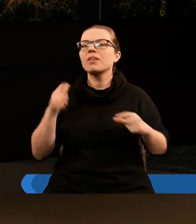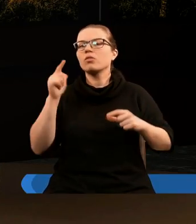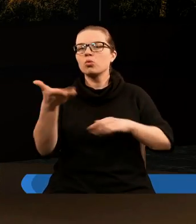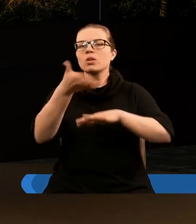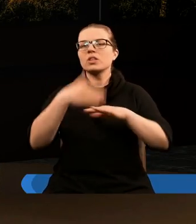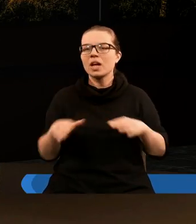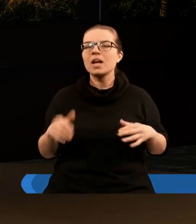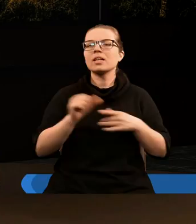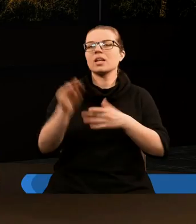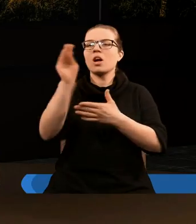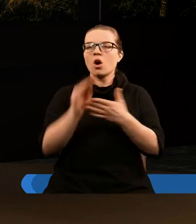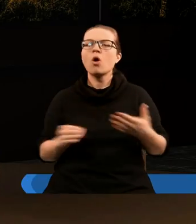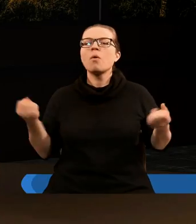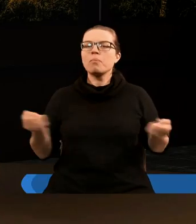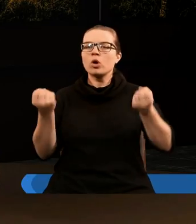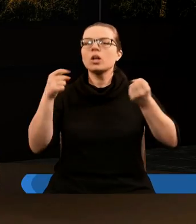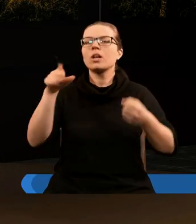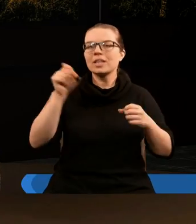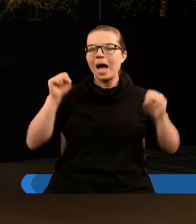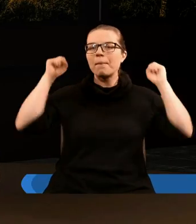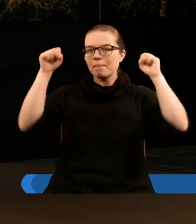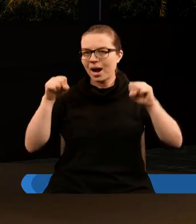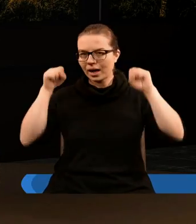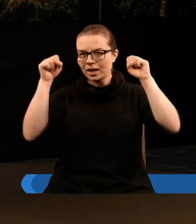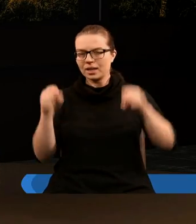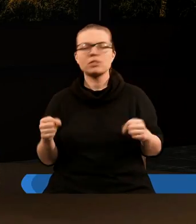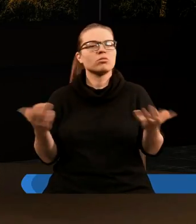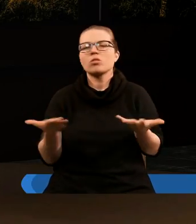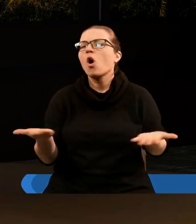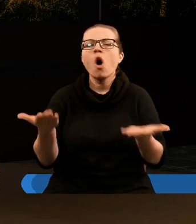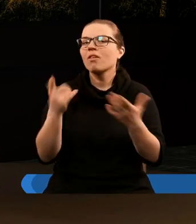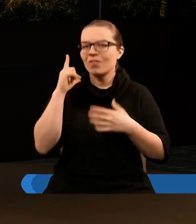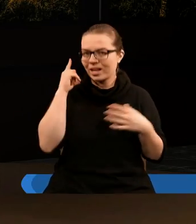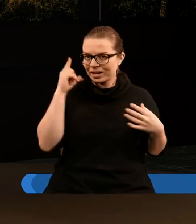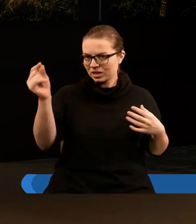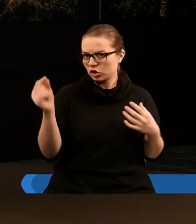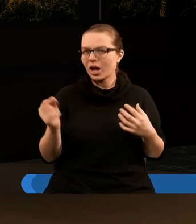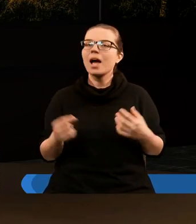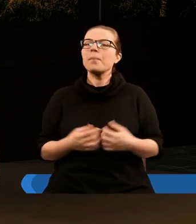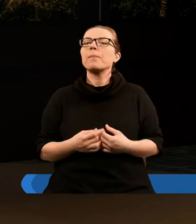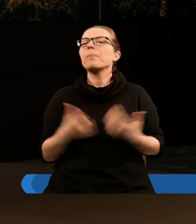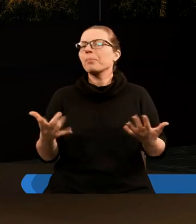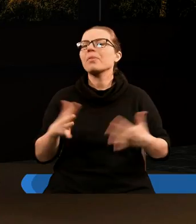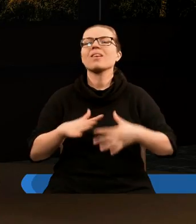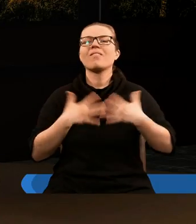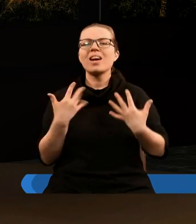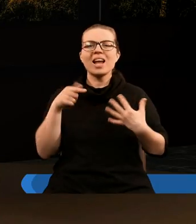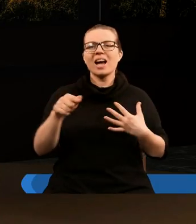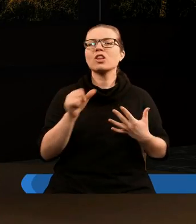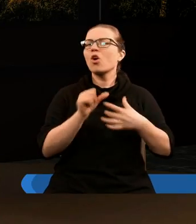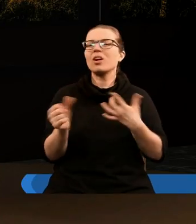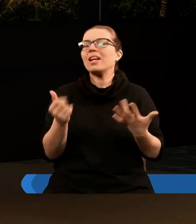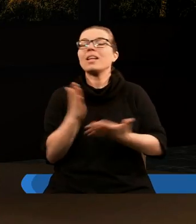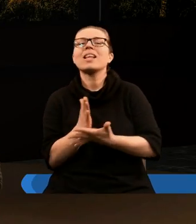części jest opisane, że podążają oni za barankiem dokądkolwiek idzie. Wydaje mi się, że to nie